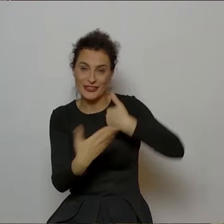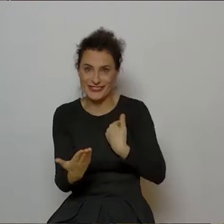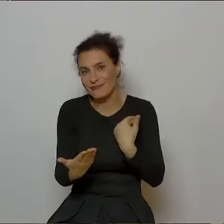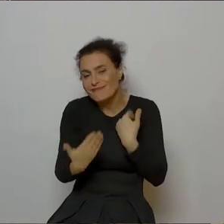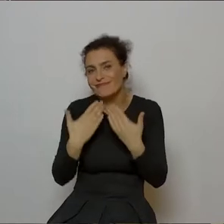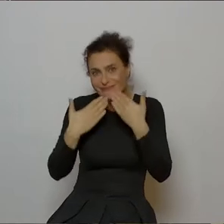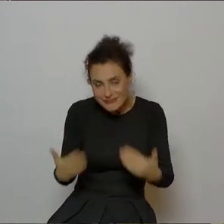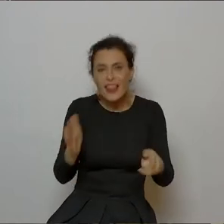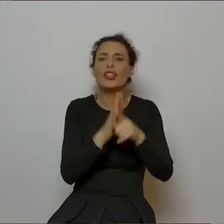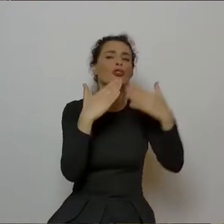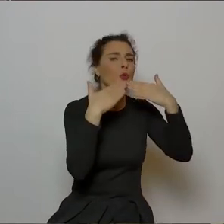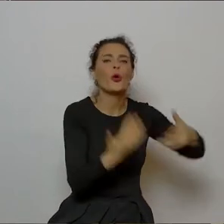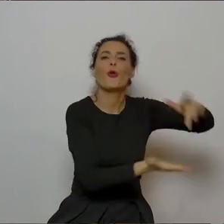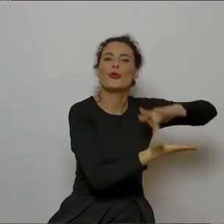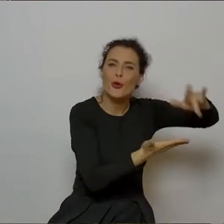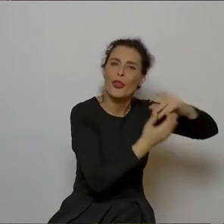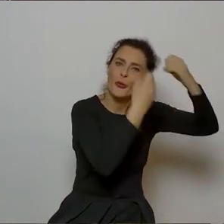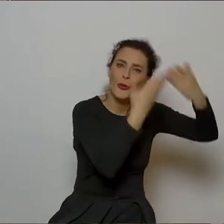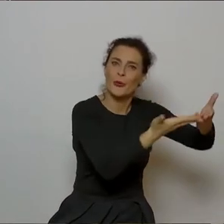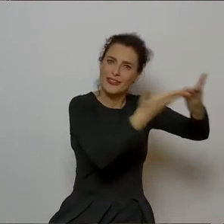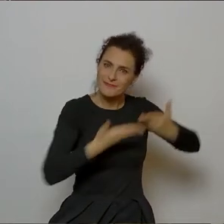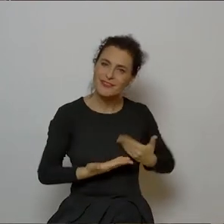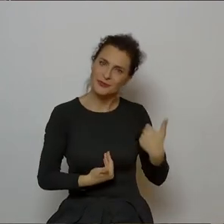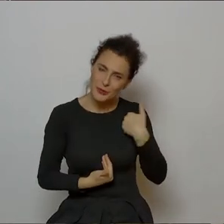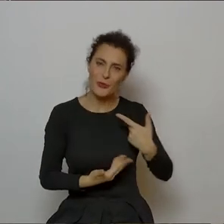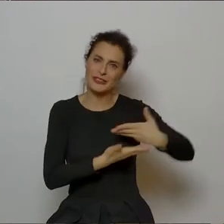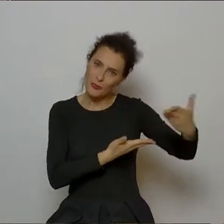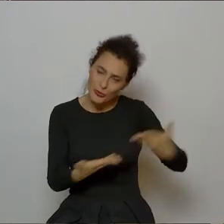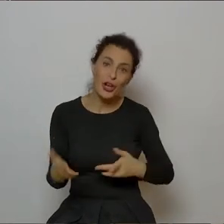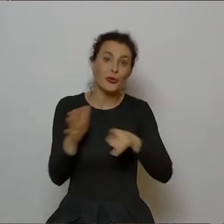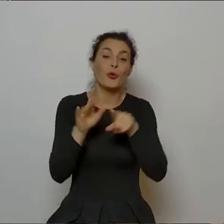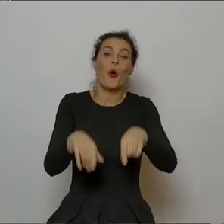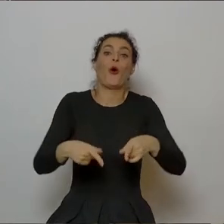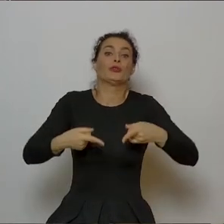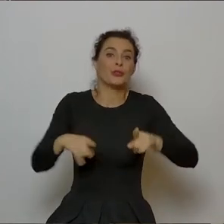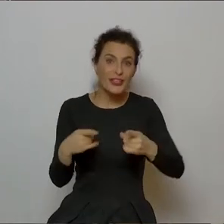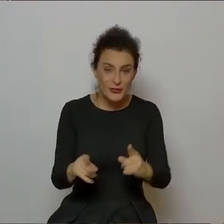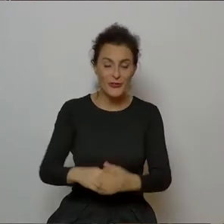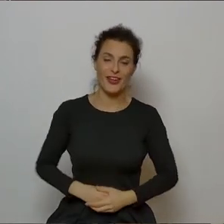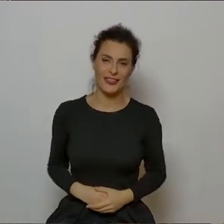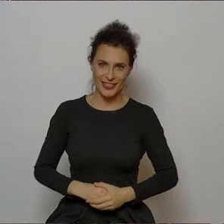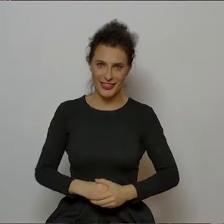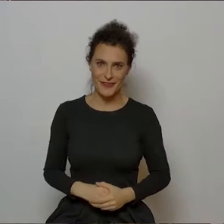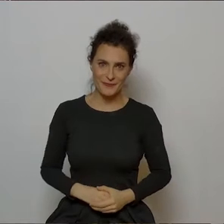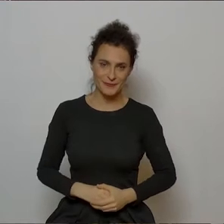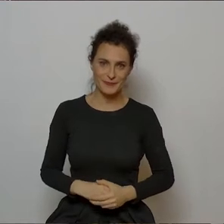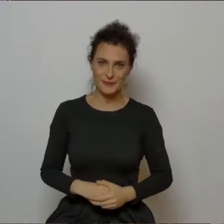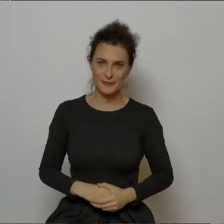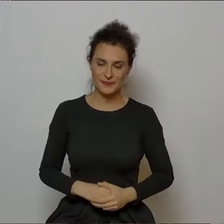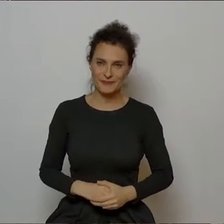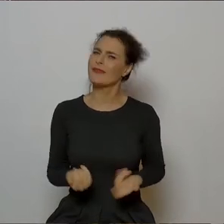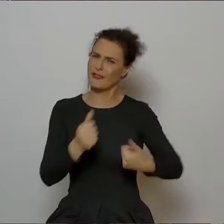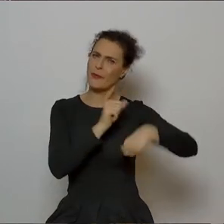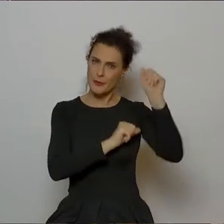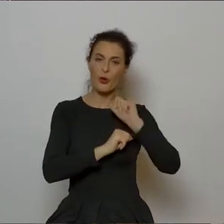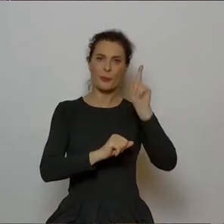Ośrodkowi Kultury za zaproszenie na ten panel i za możliwość zorganizowania tego koncertu. W zeszłym